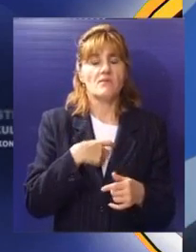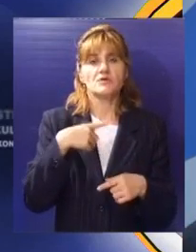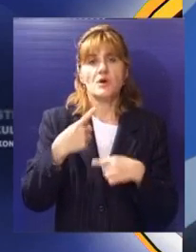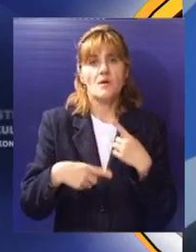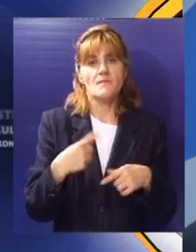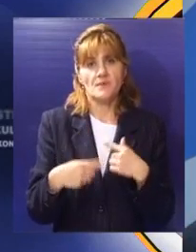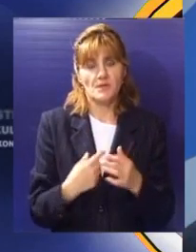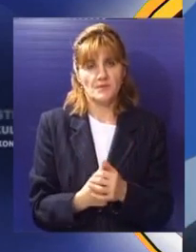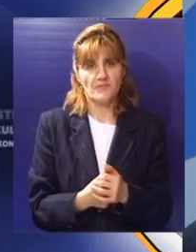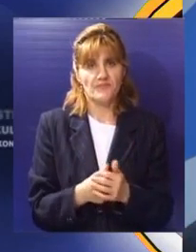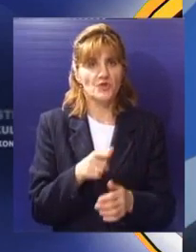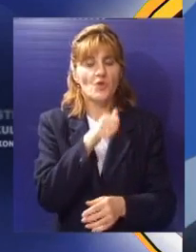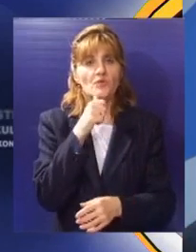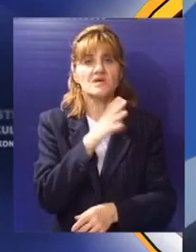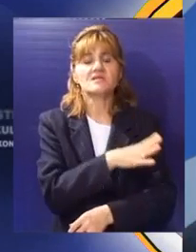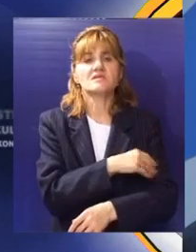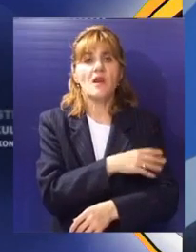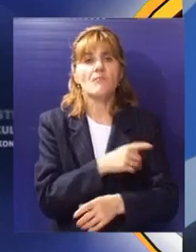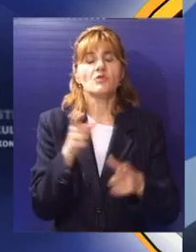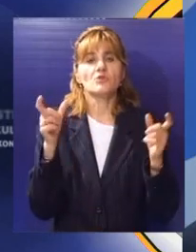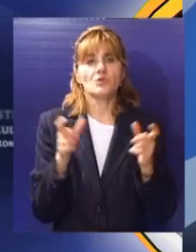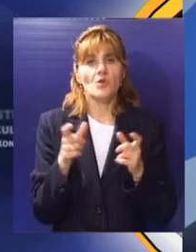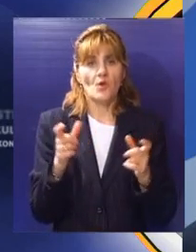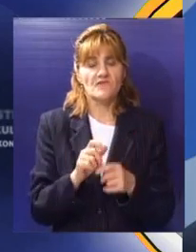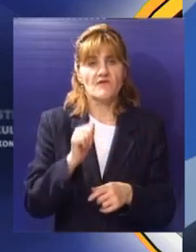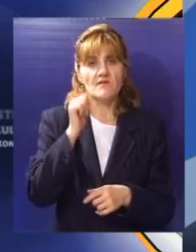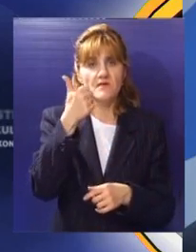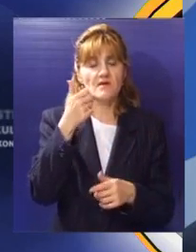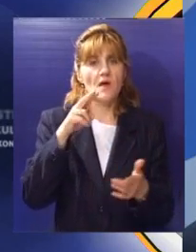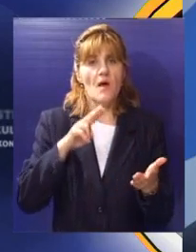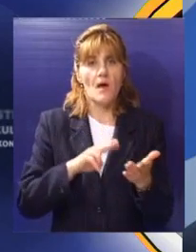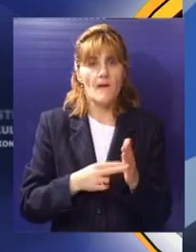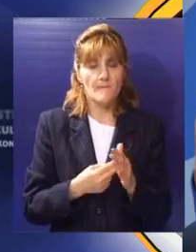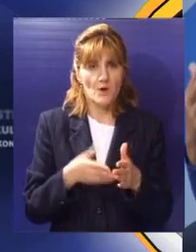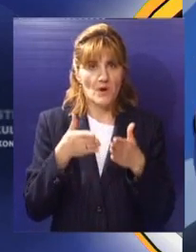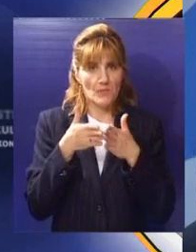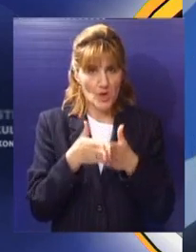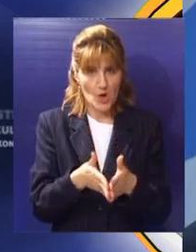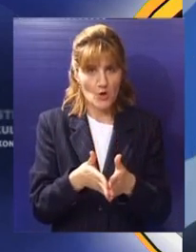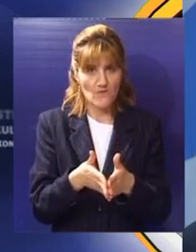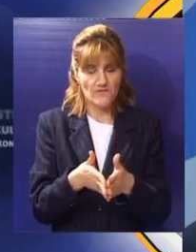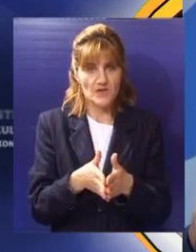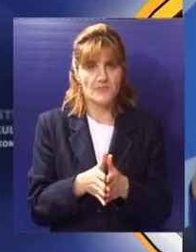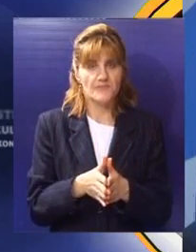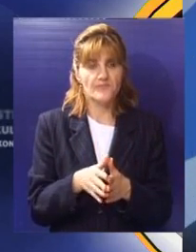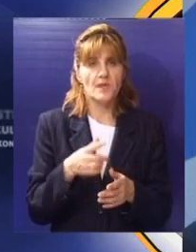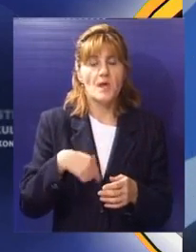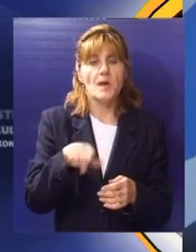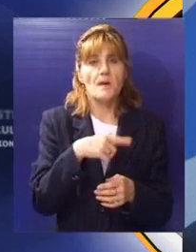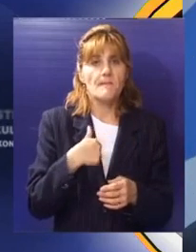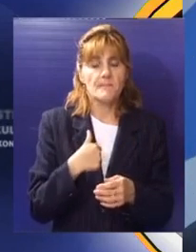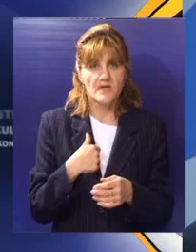pomeranište i to je dakle ta slabost tog društva da jedan od problema ovde što smo mi niz